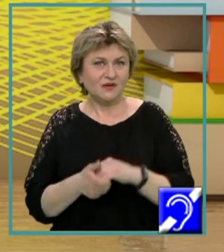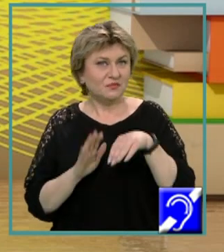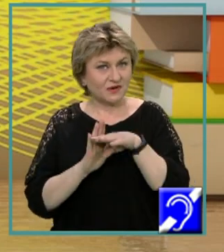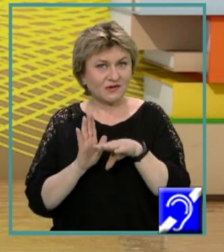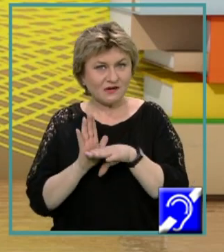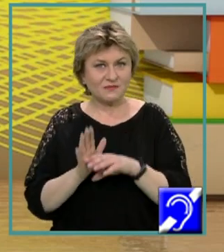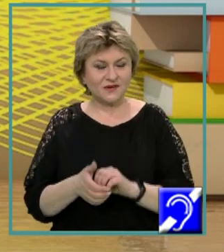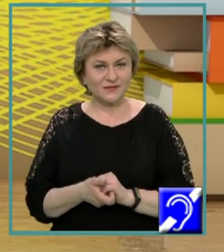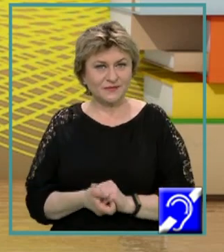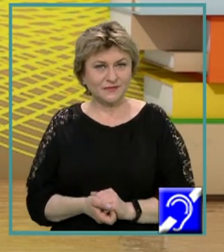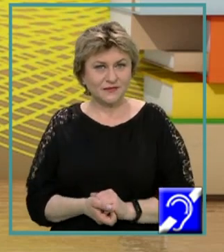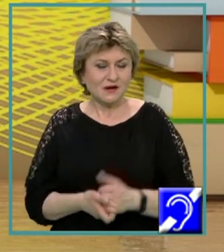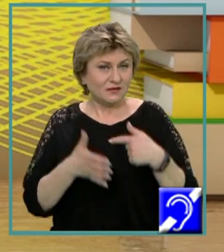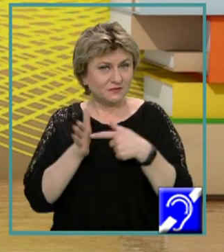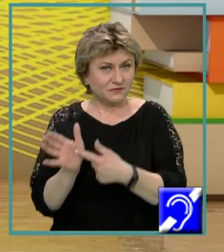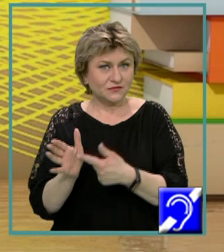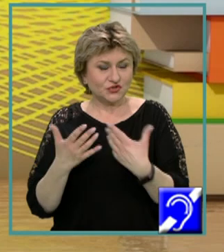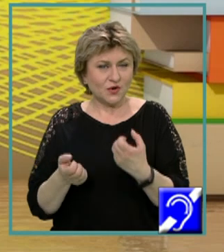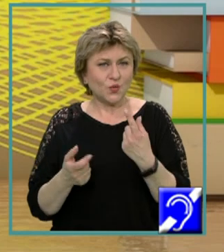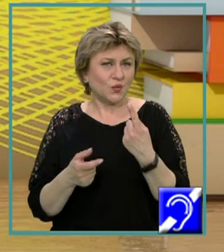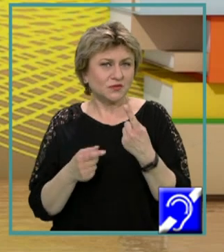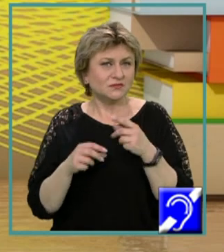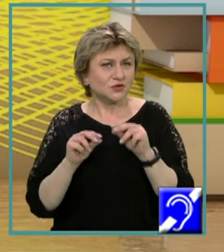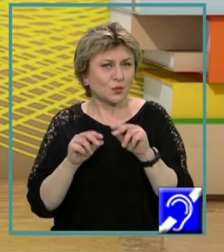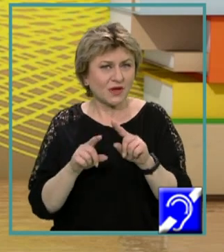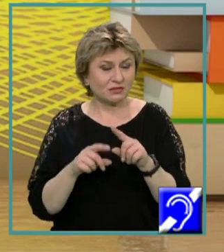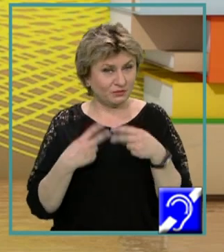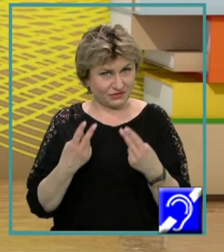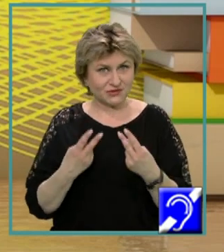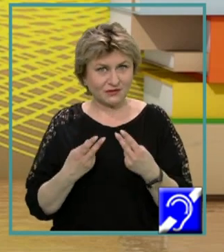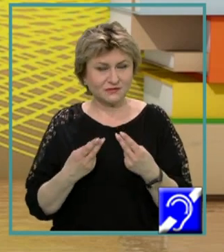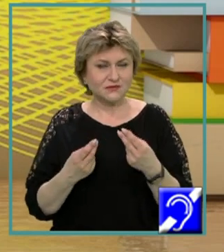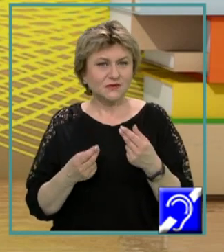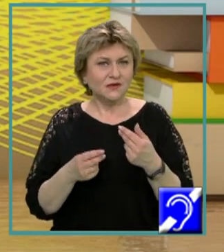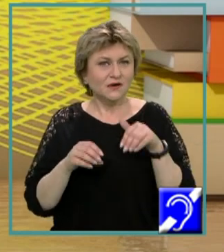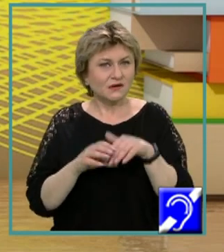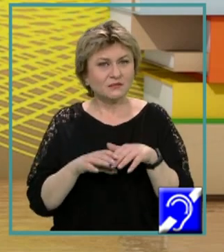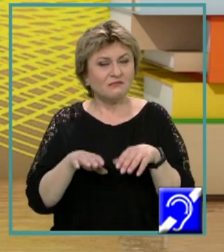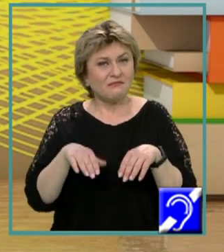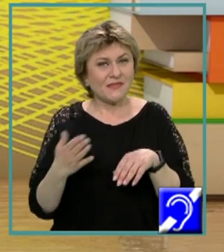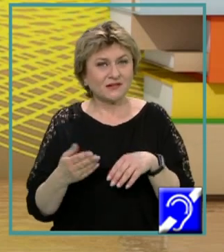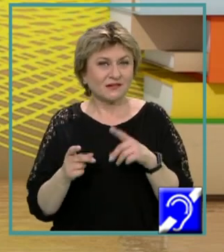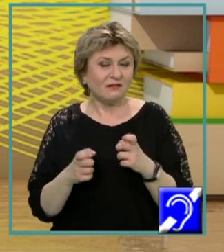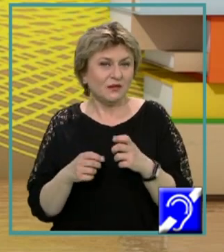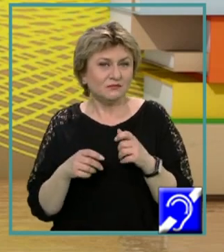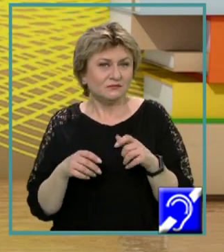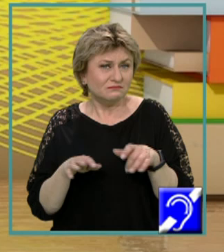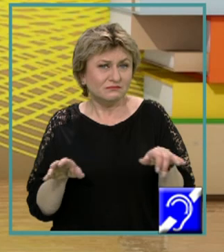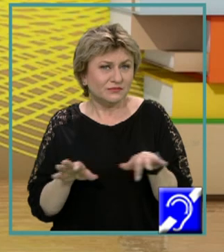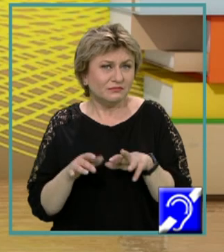Subprogramele reprezintă un instrument important în partea de programare, de